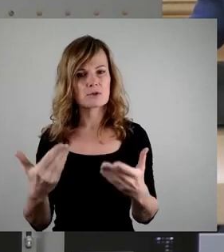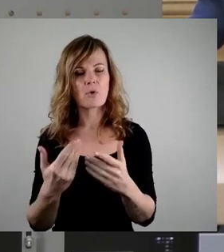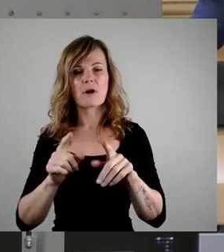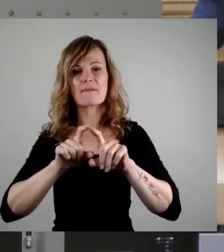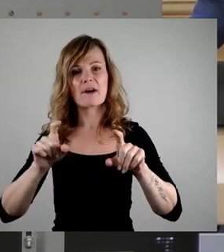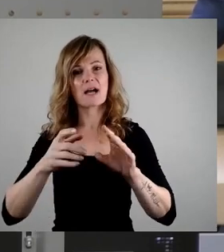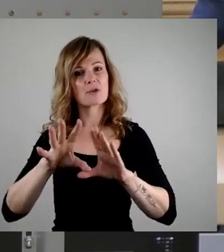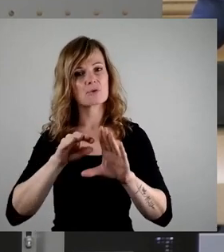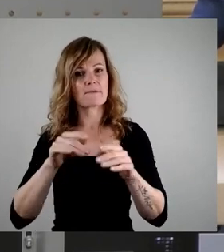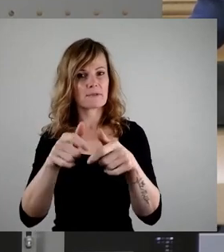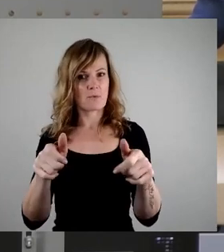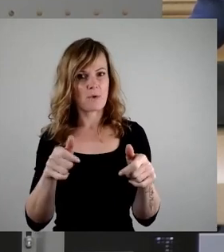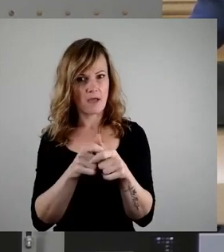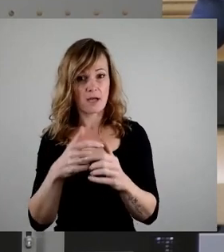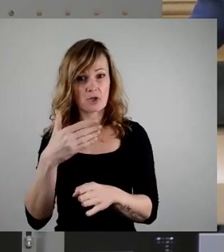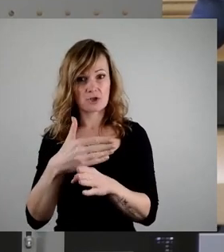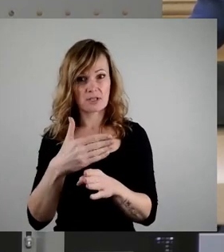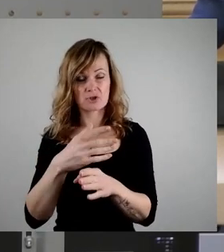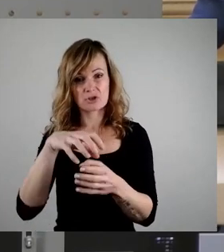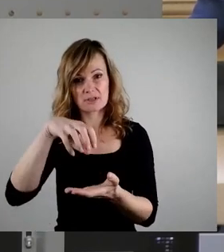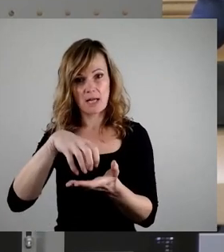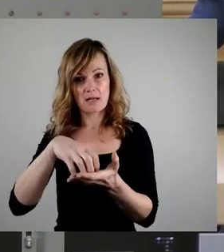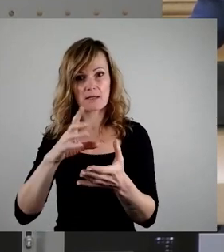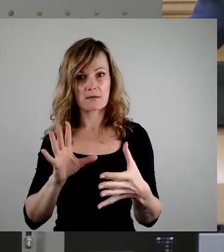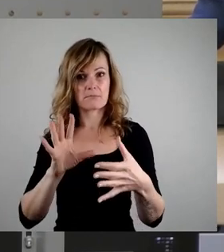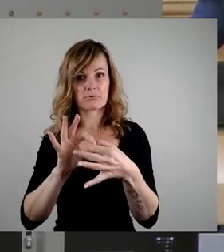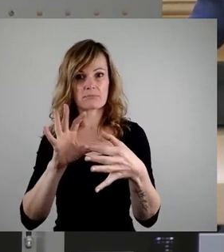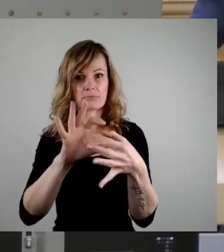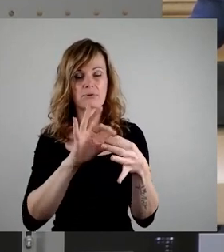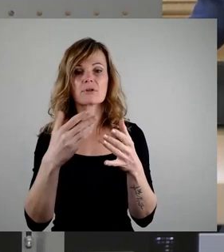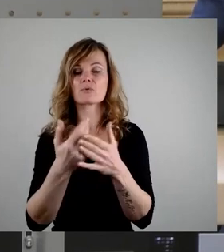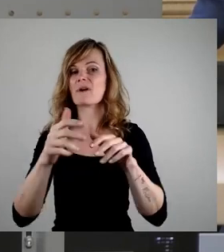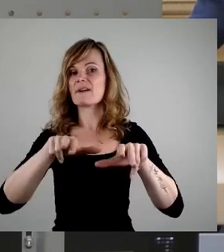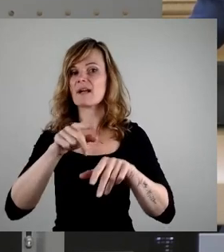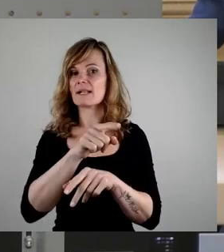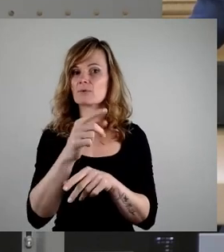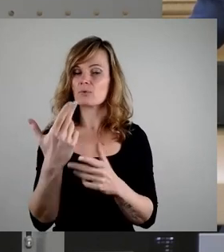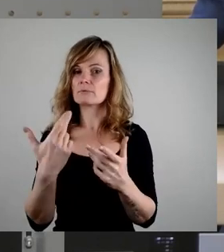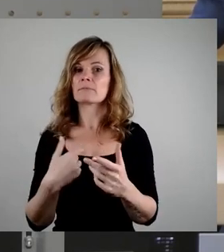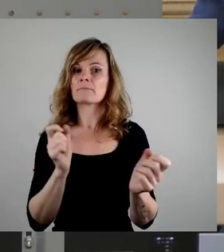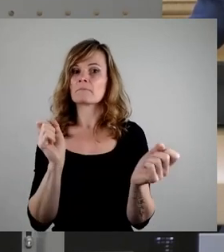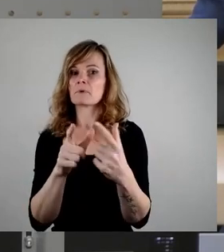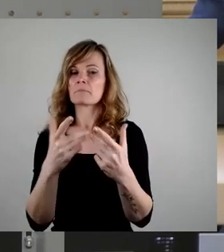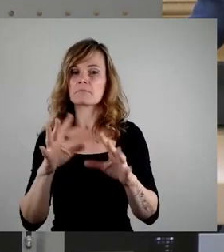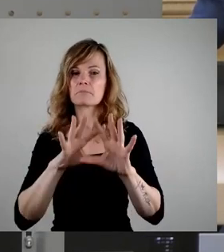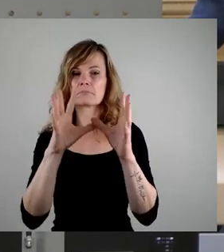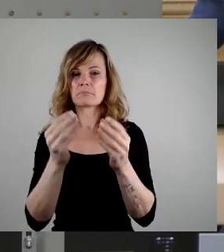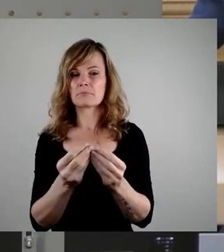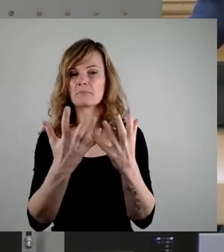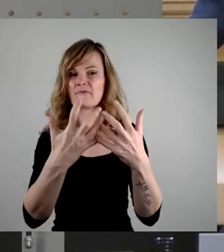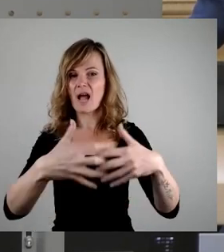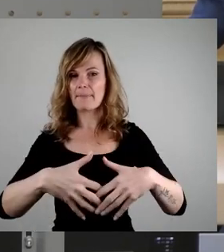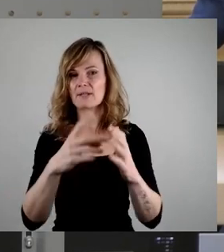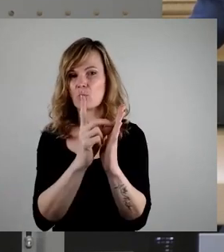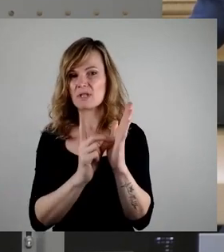werden kann, wo ich dann in der Verwaltung darauf setze, dass das Ganze digital komplett verarbeitet wird und